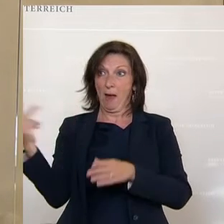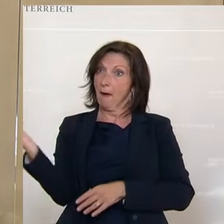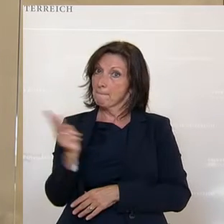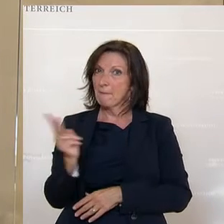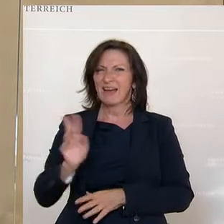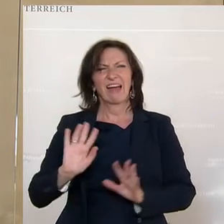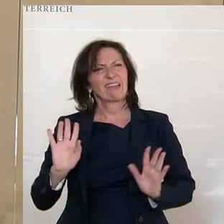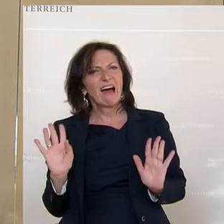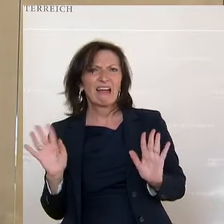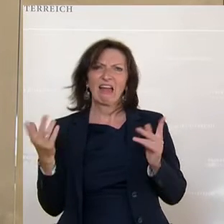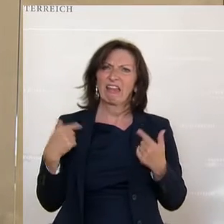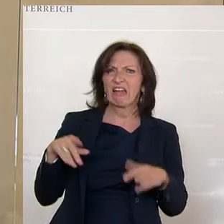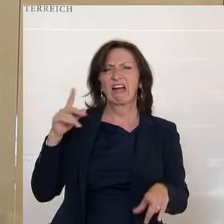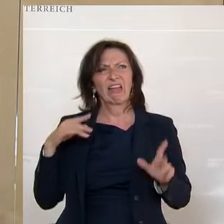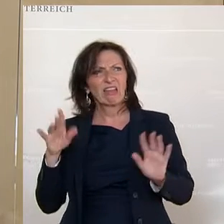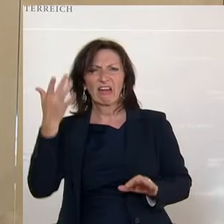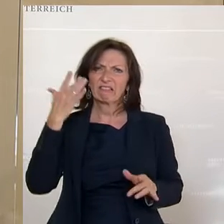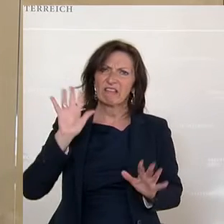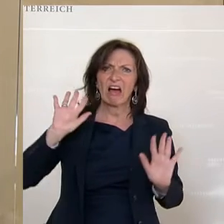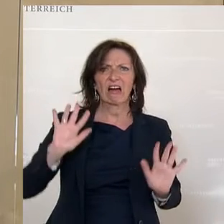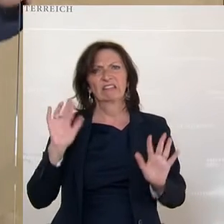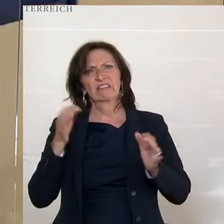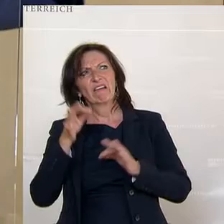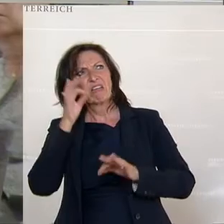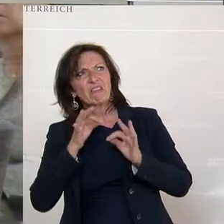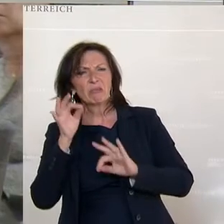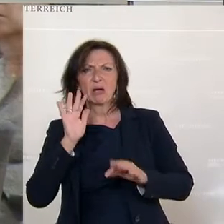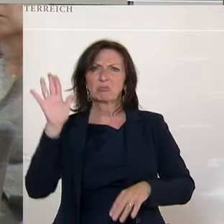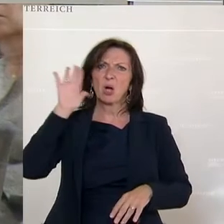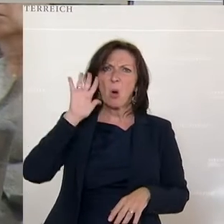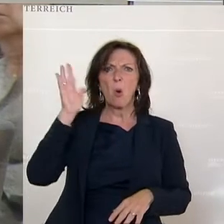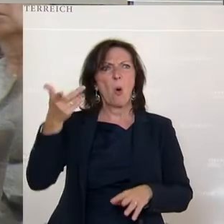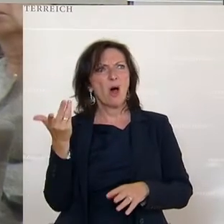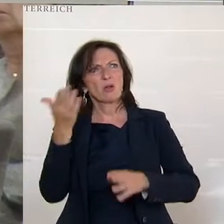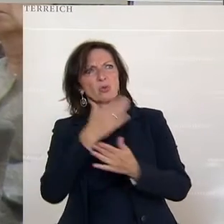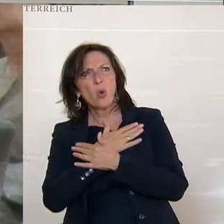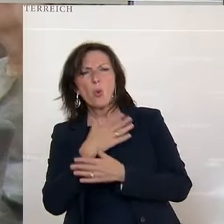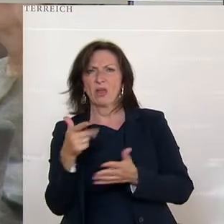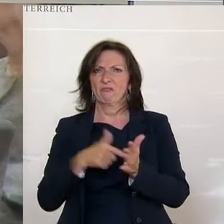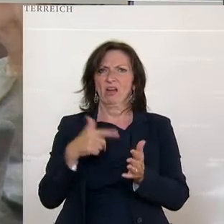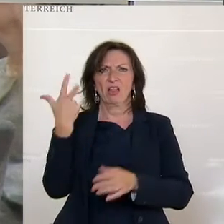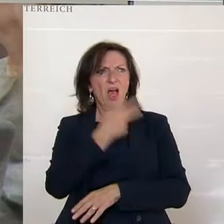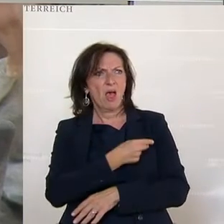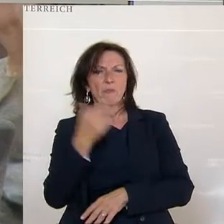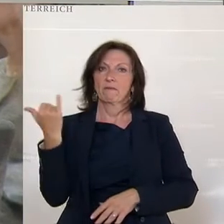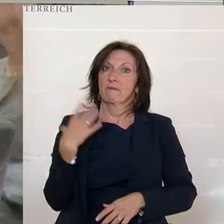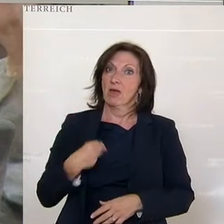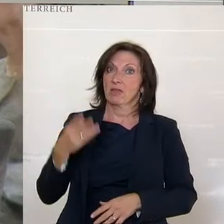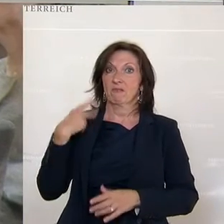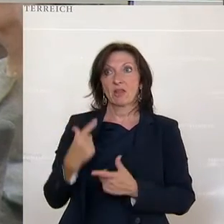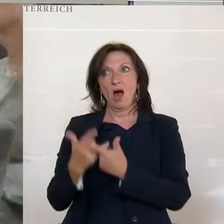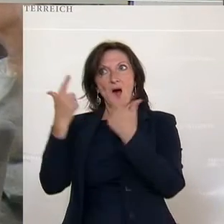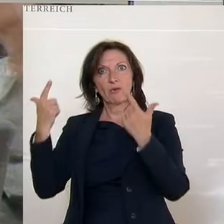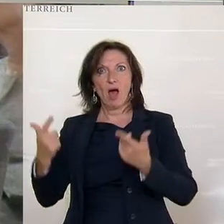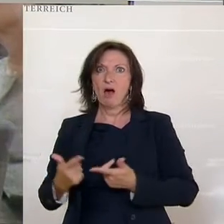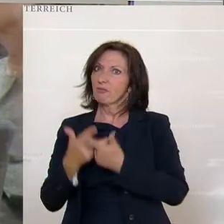hingestellt und gesagt, na, wir wissen nicht. Und dann gibt es ja diese Information, dann gibt es ja die Impftoten dort. das ist alles immer und immer wieder eben aufgezeigt, dass es nicht